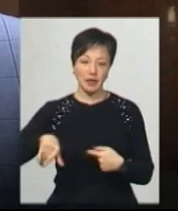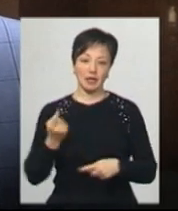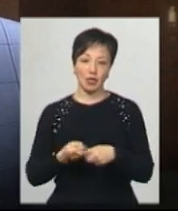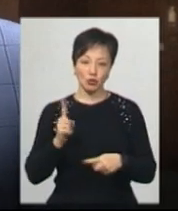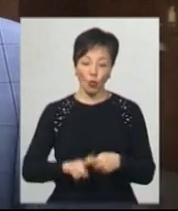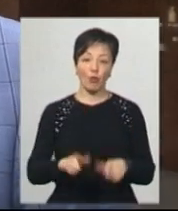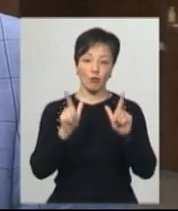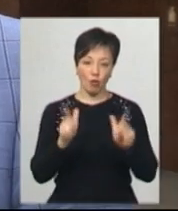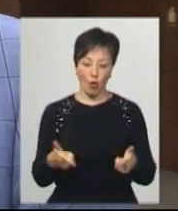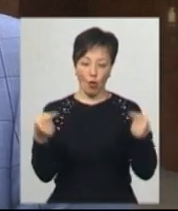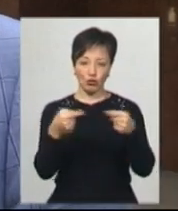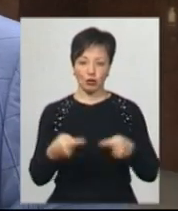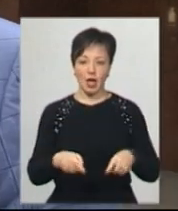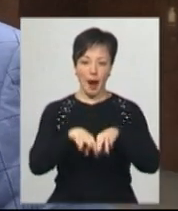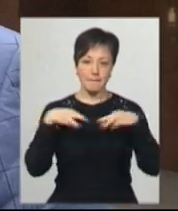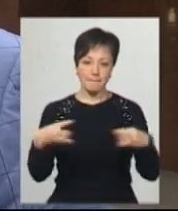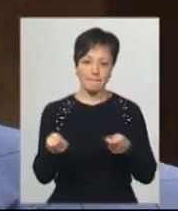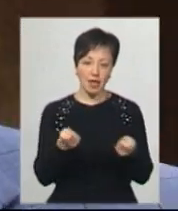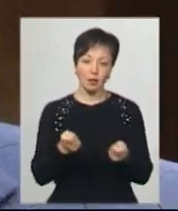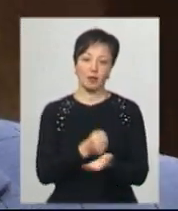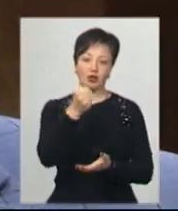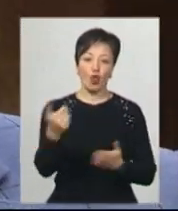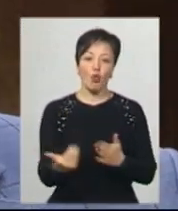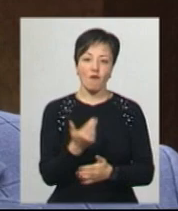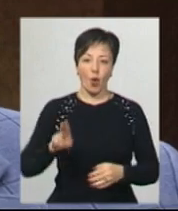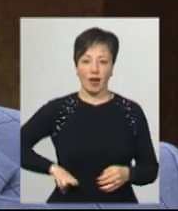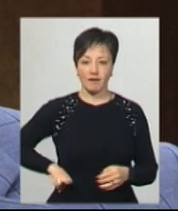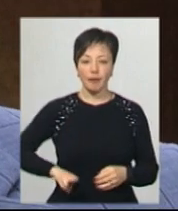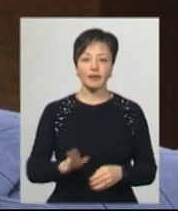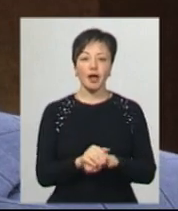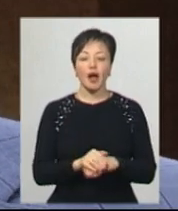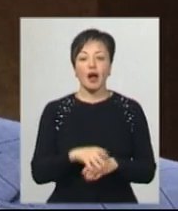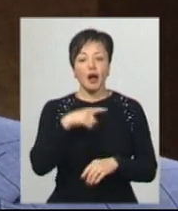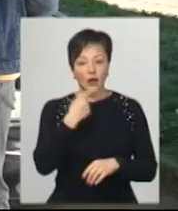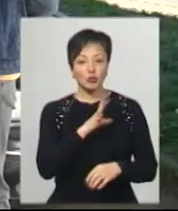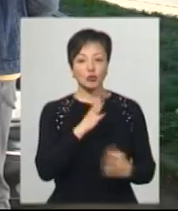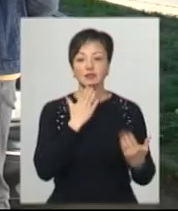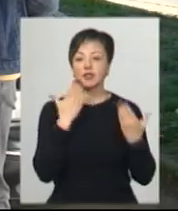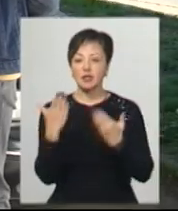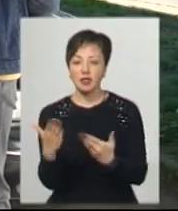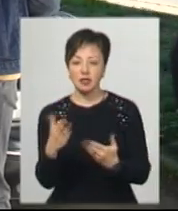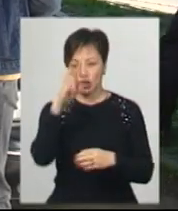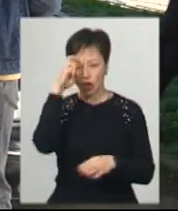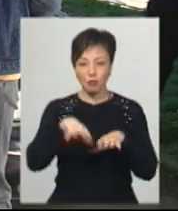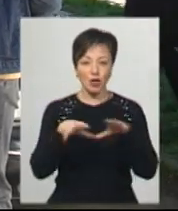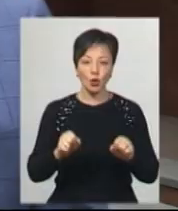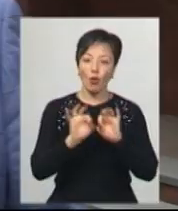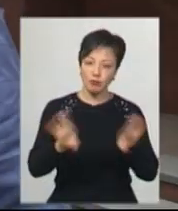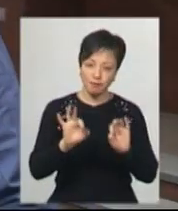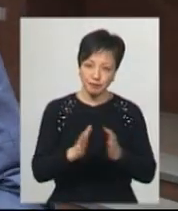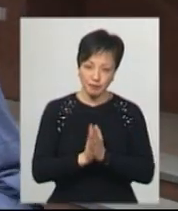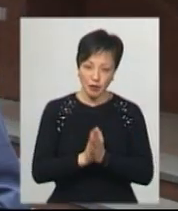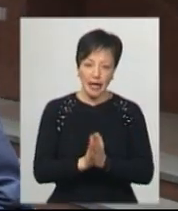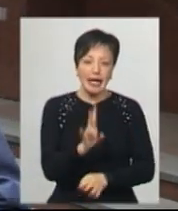погодження Кабміну і призначення нового керівника. Зі слів Олега Козачука, він звертався неодноразово в фонд держмайна за роз'ясненнями.